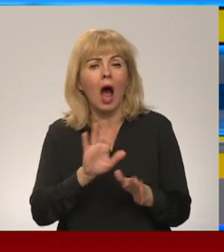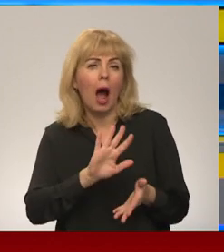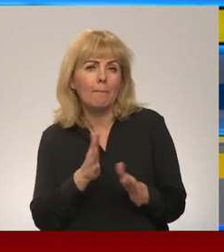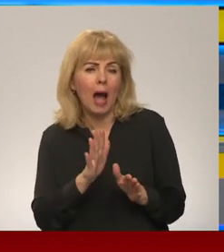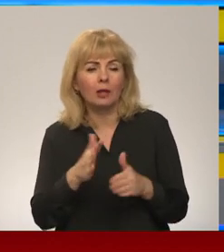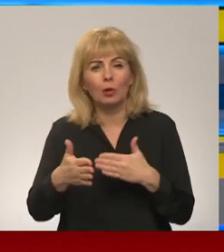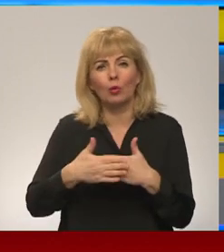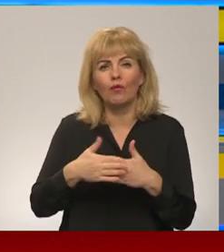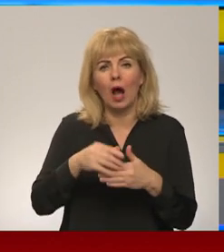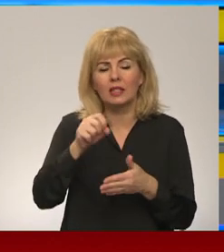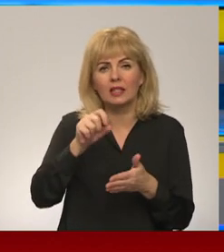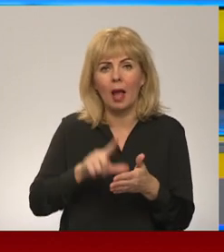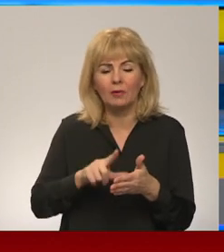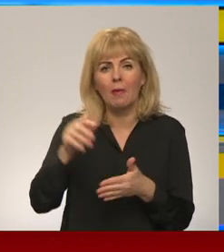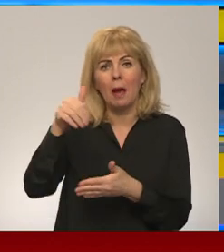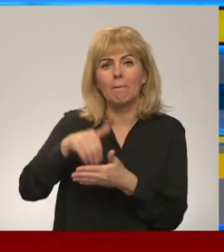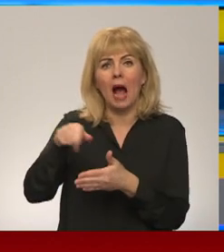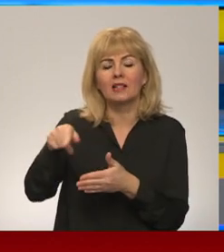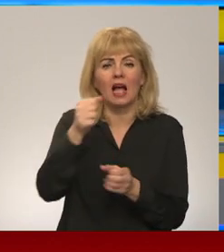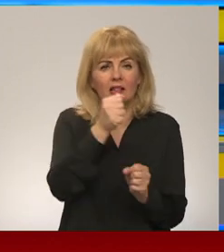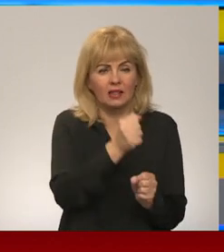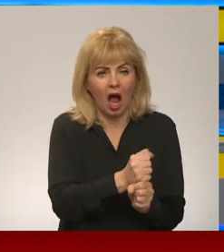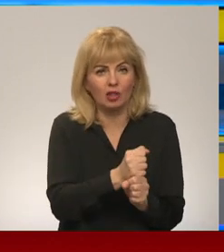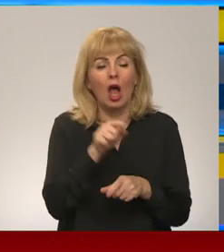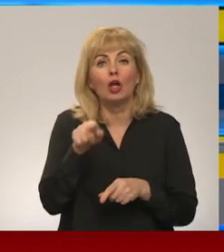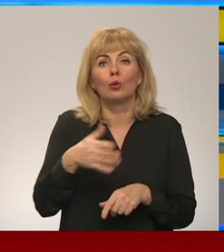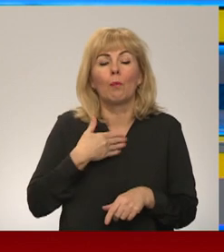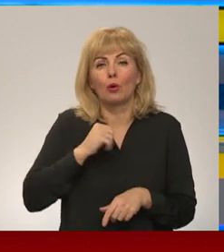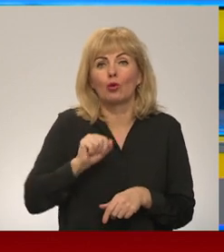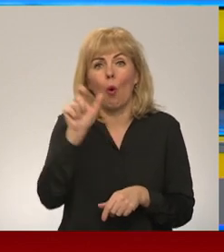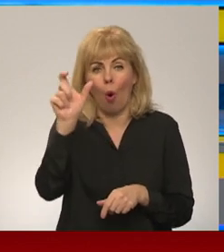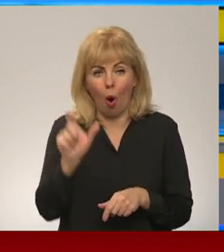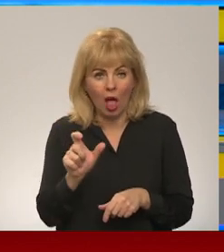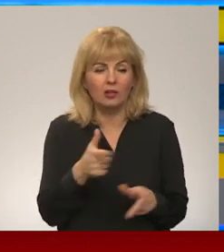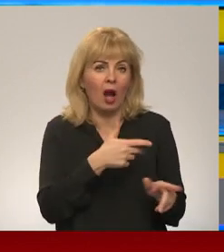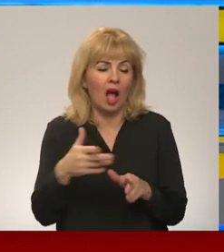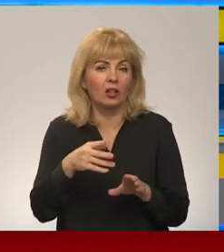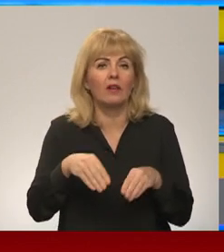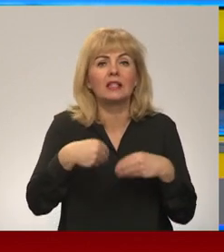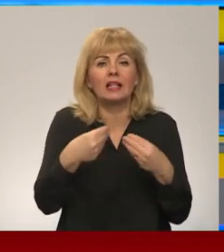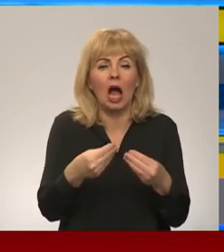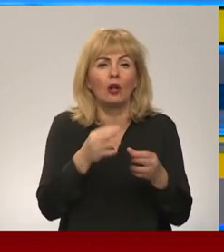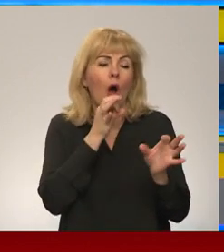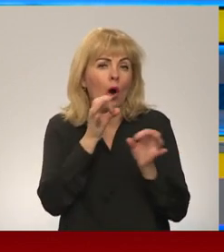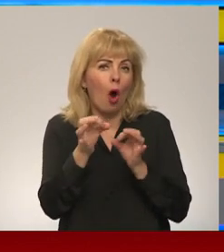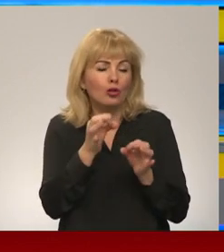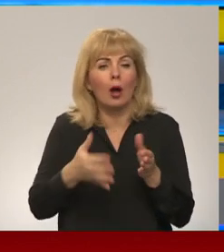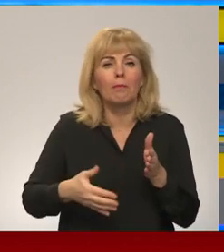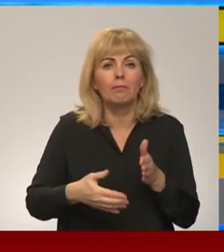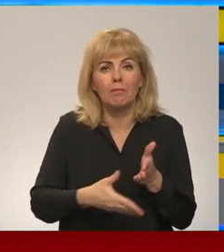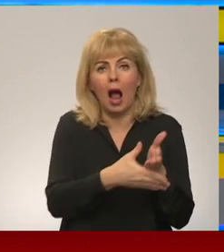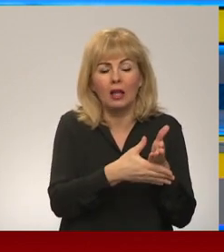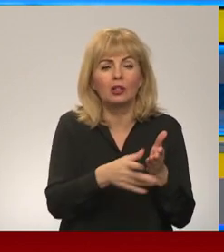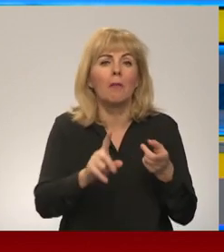tūmā 17. pasta stācijai. Tur ir kolēģi, kas būs gatavi sniegt konsulāro palīdzību atkarībā no